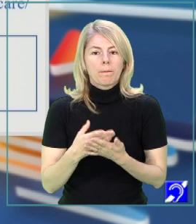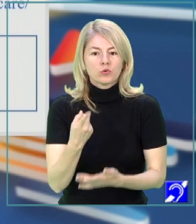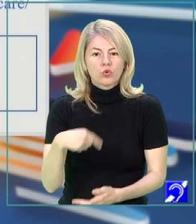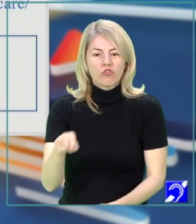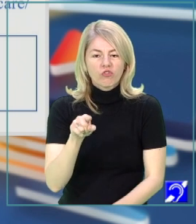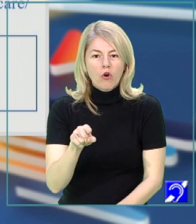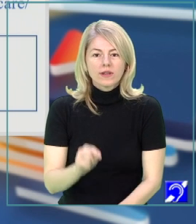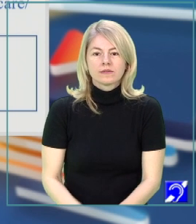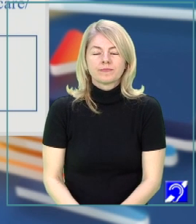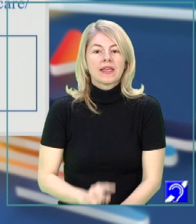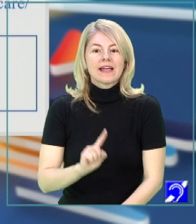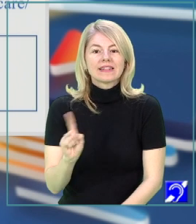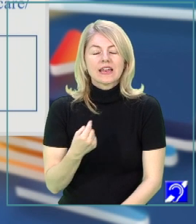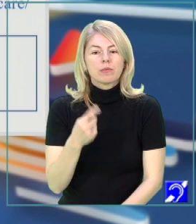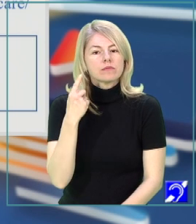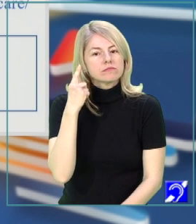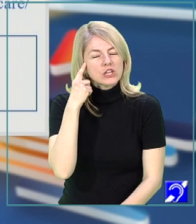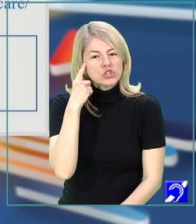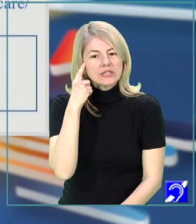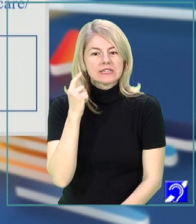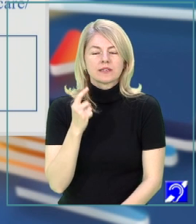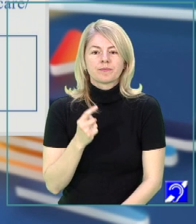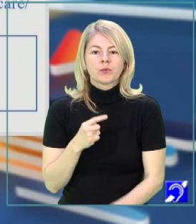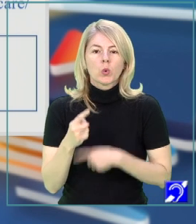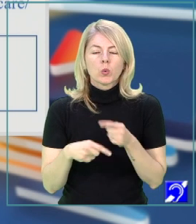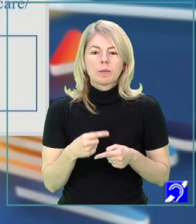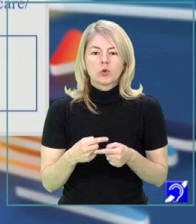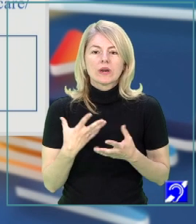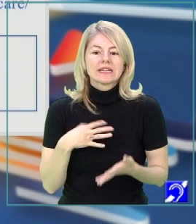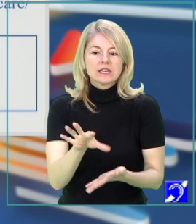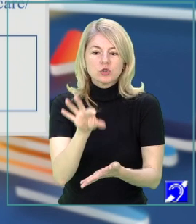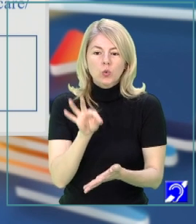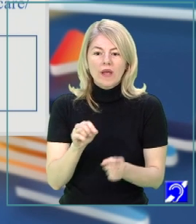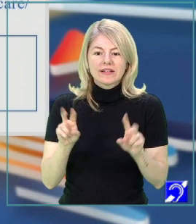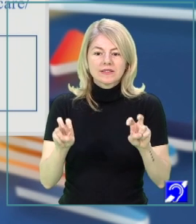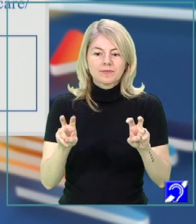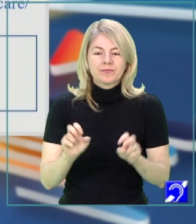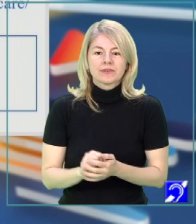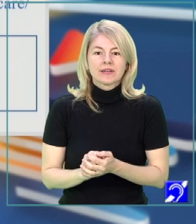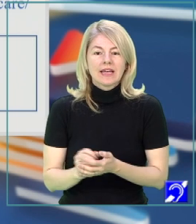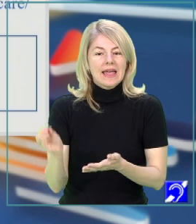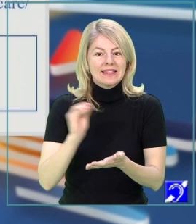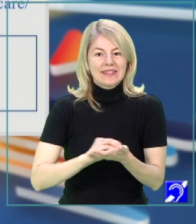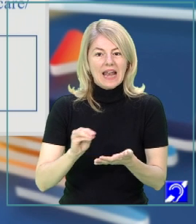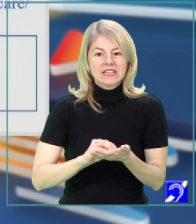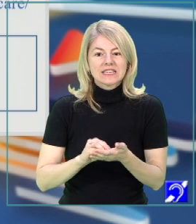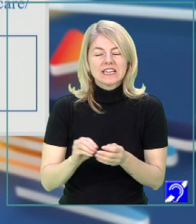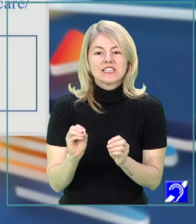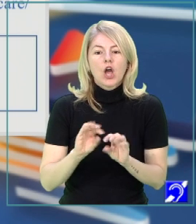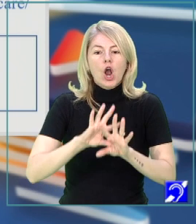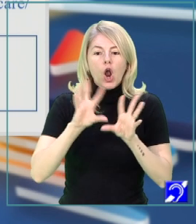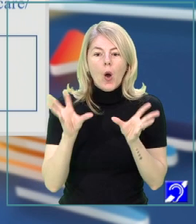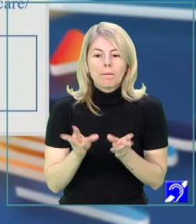trebuie să aveți în vedere următorul lucru când extrageți figura de stil. Transcrieți complet